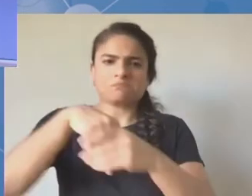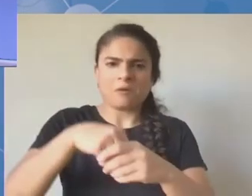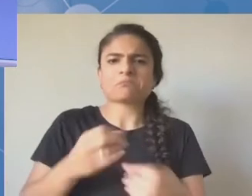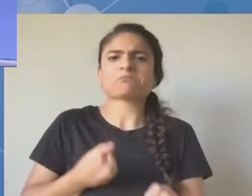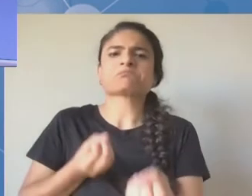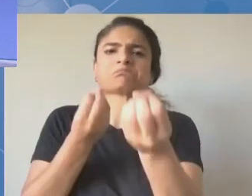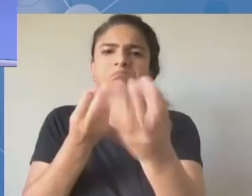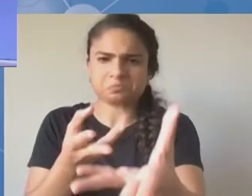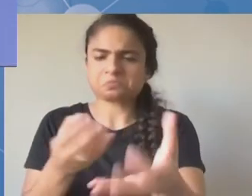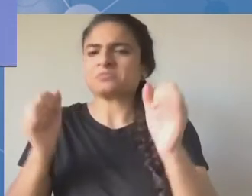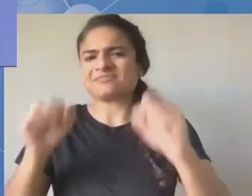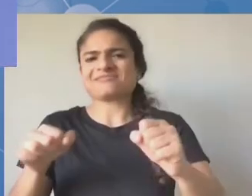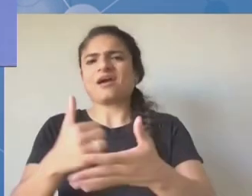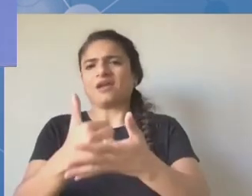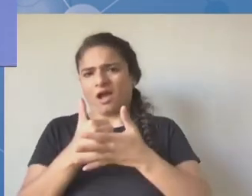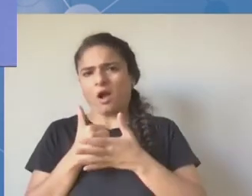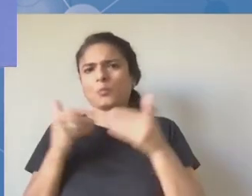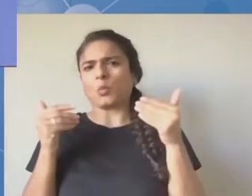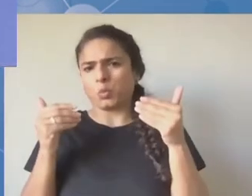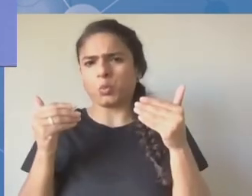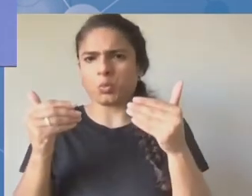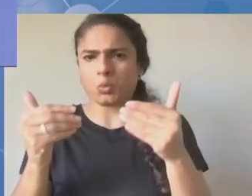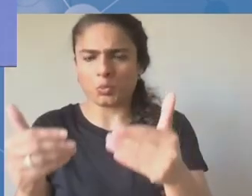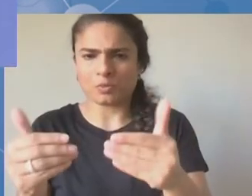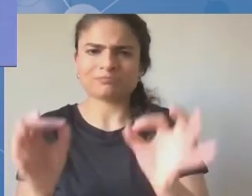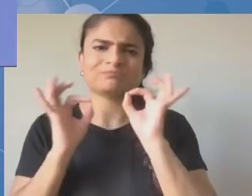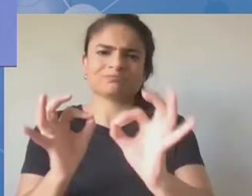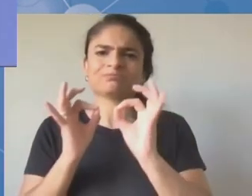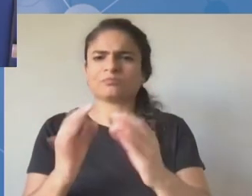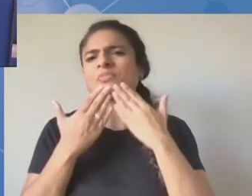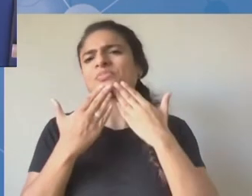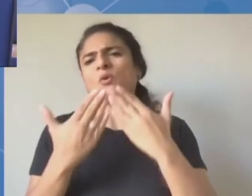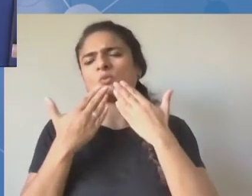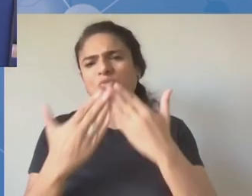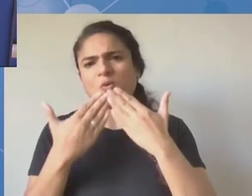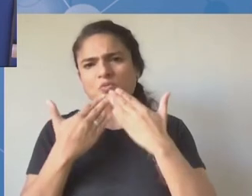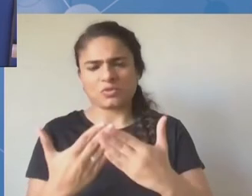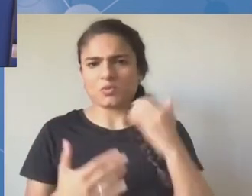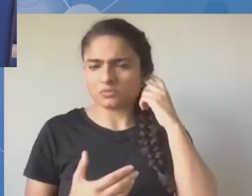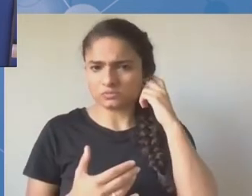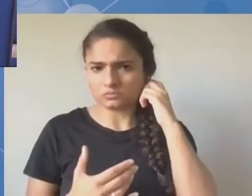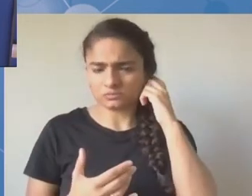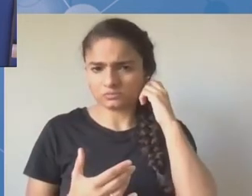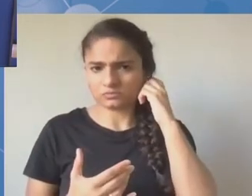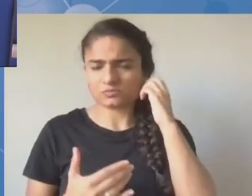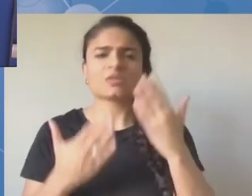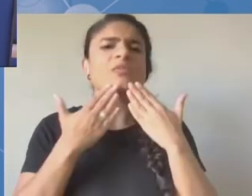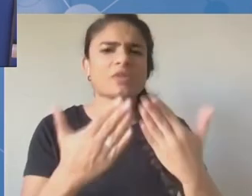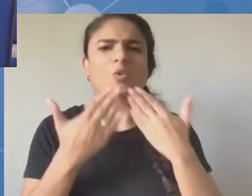Dziękuję za ten komentarz. Kolejna osoba. Dziękuję bardzo.